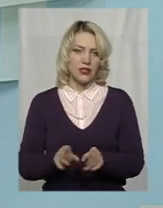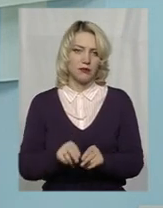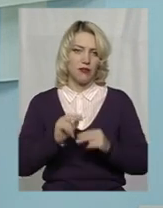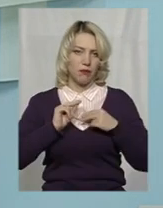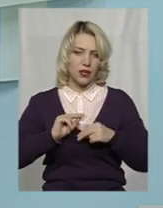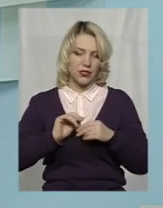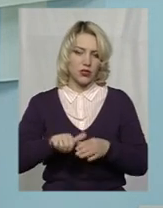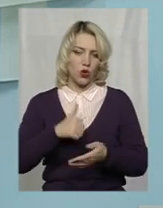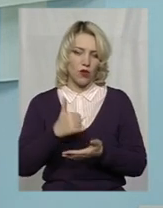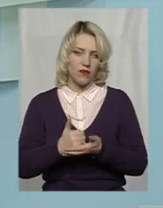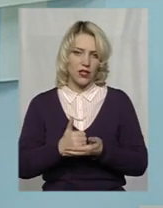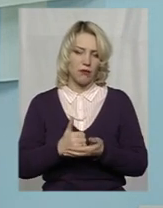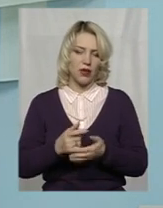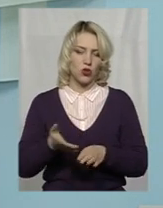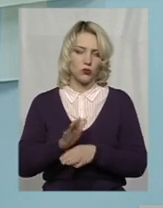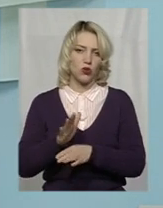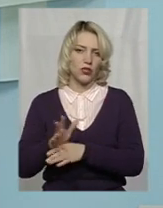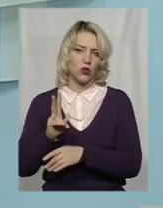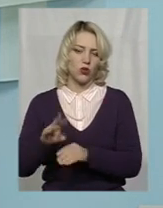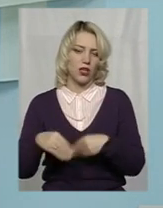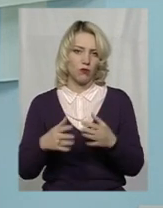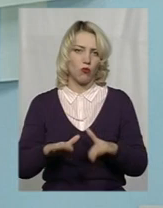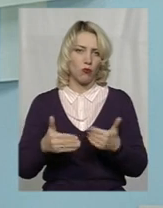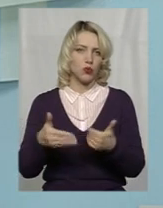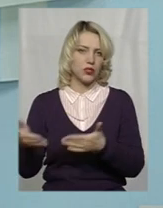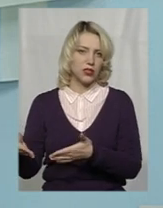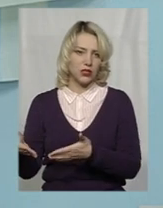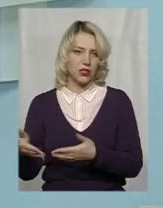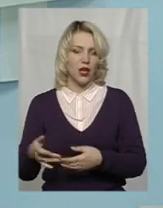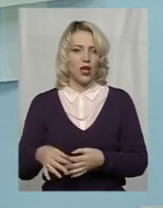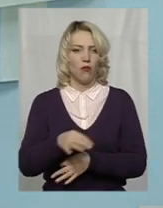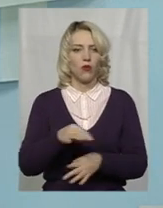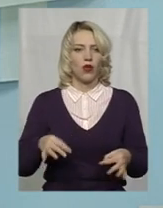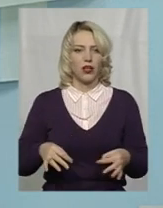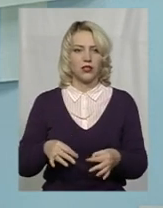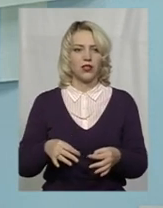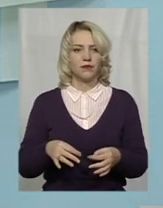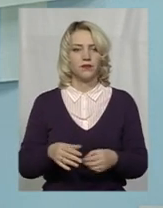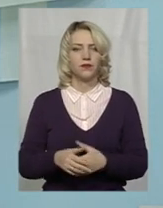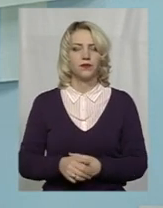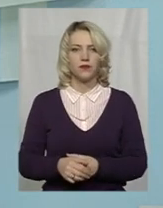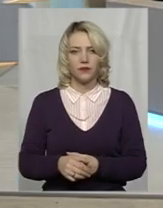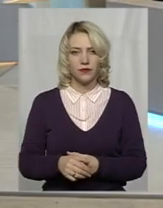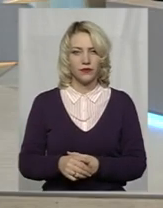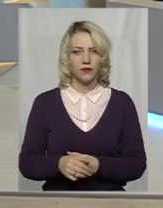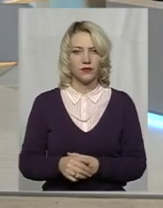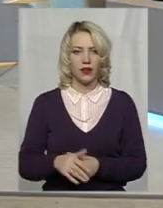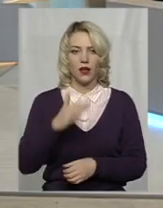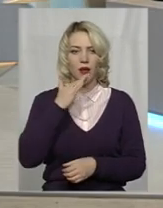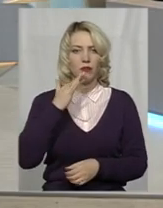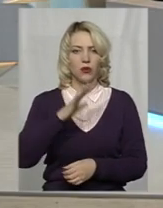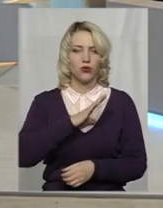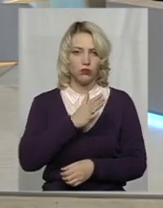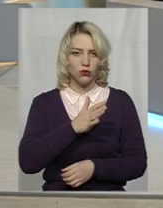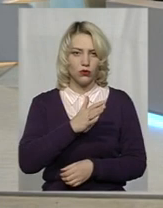з головними розпорядниками, які подають пропозиції, проектні цифри. Багато було